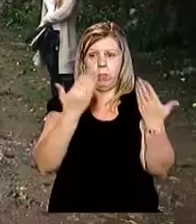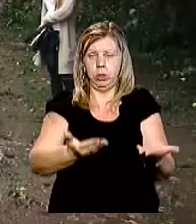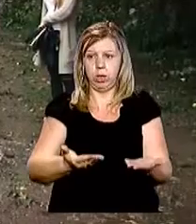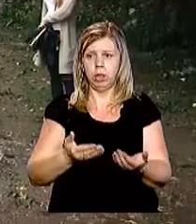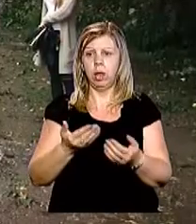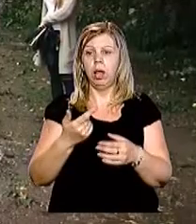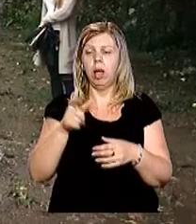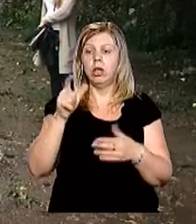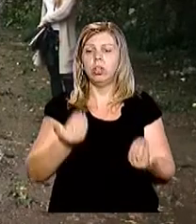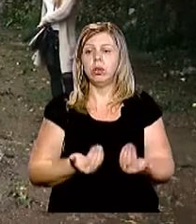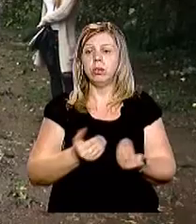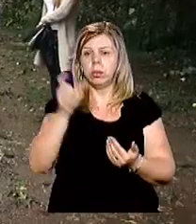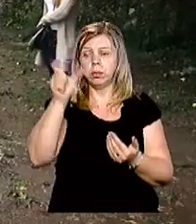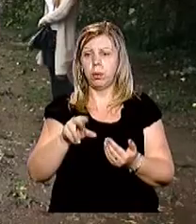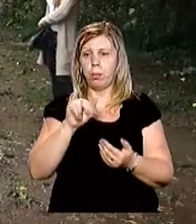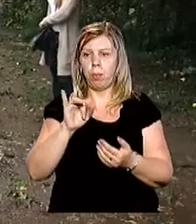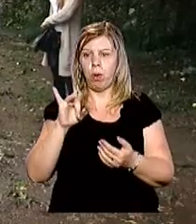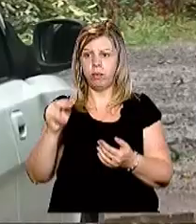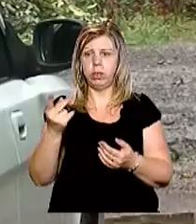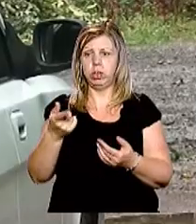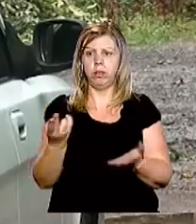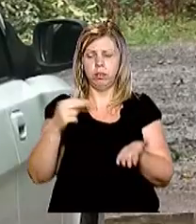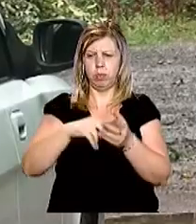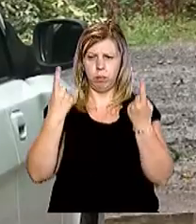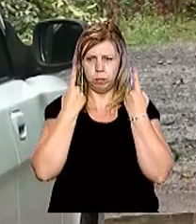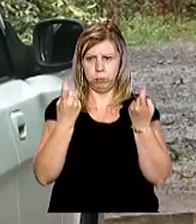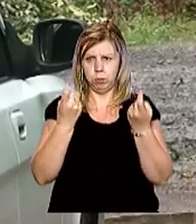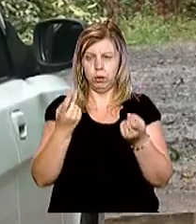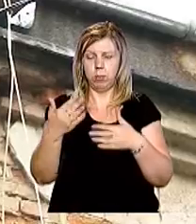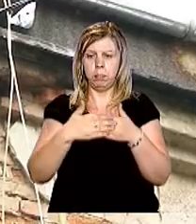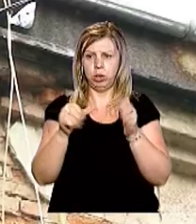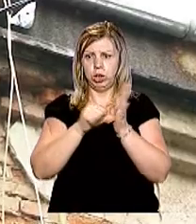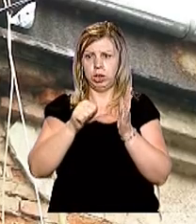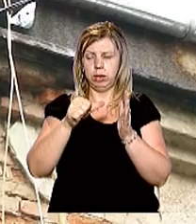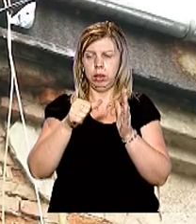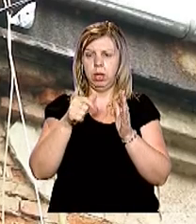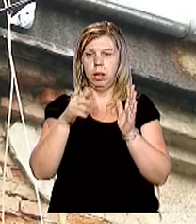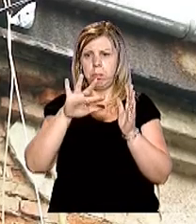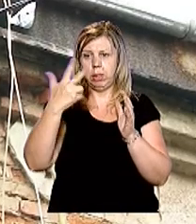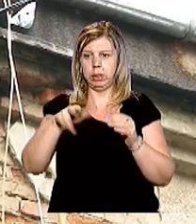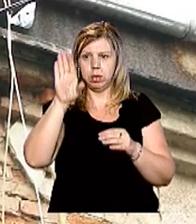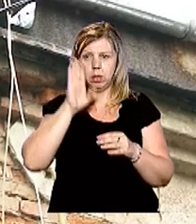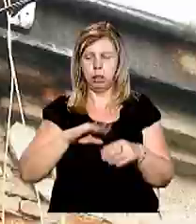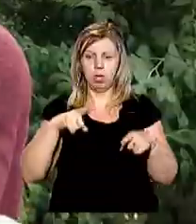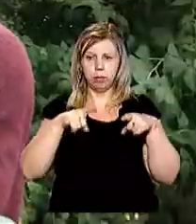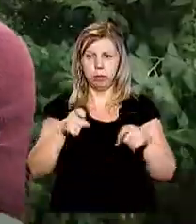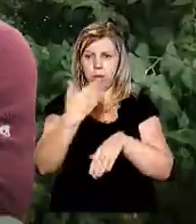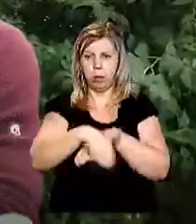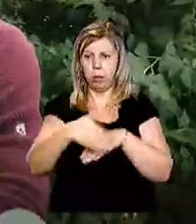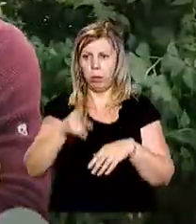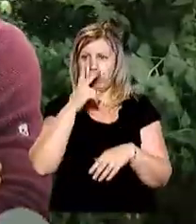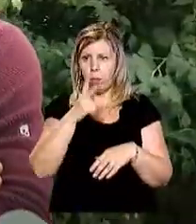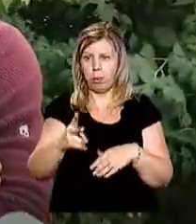Мешканець будинку Сергій Попович прокинувся від гуркоту близько пів шостої ранку. Вибіжав на вулицю і